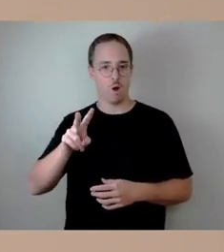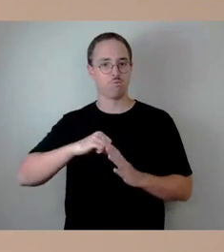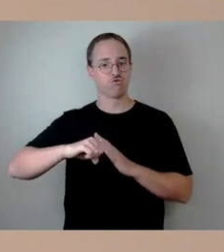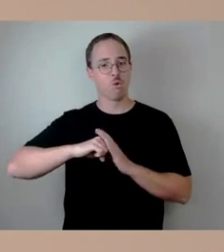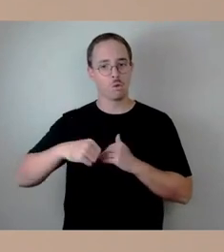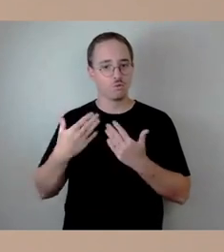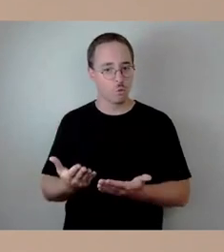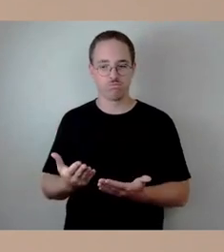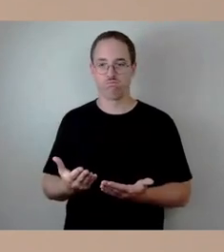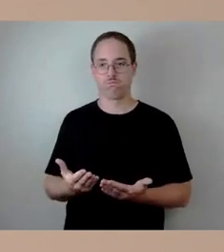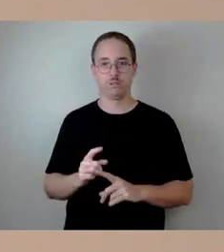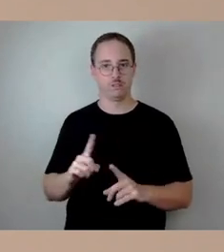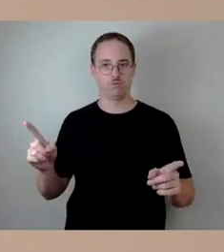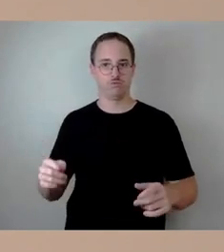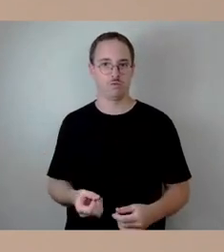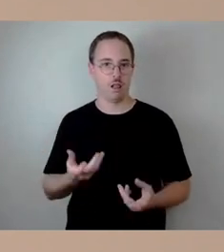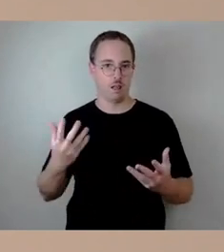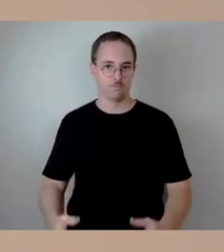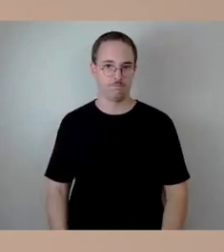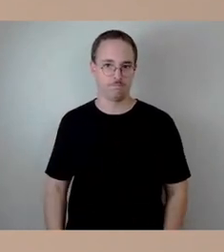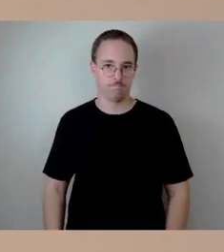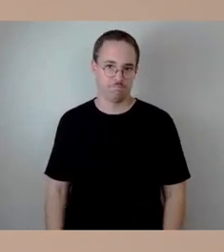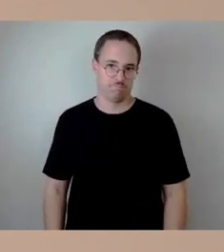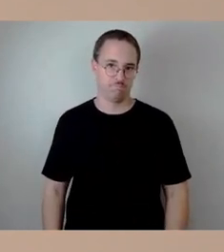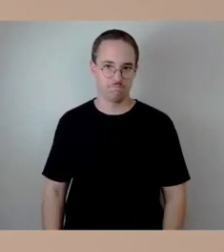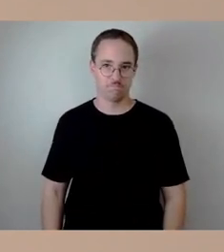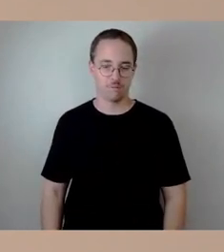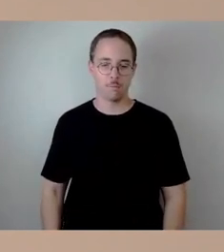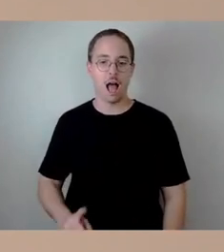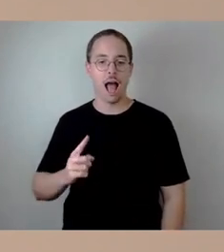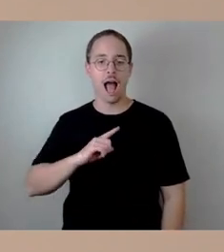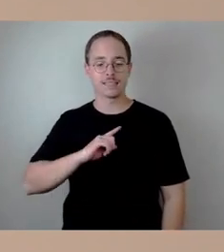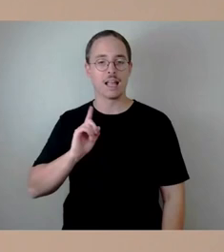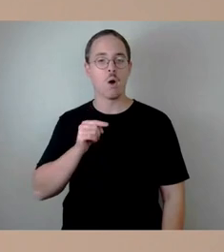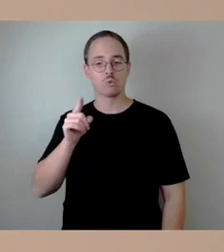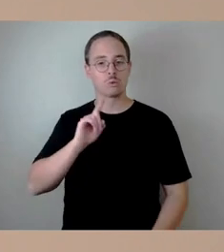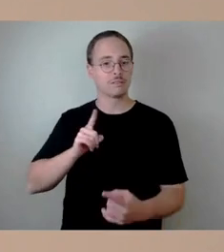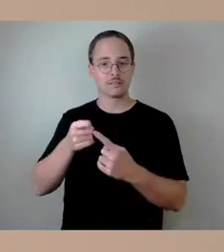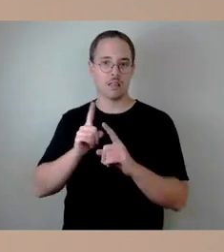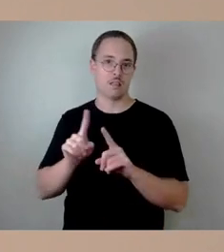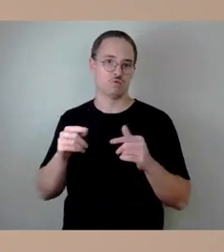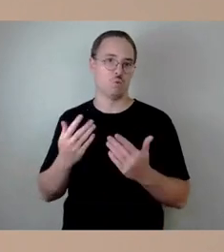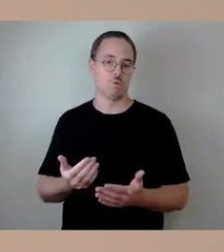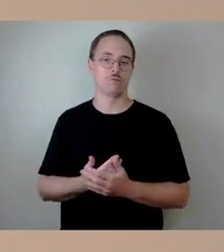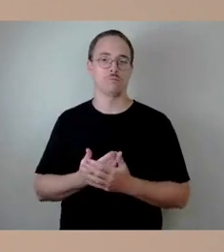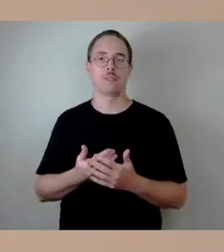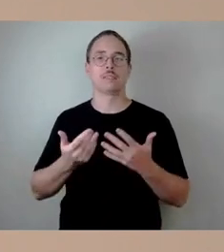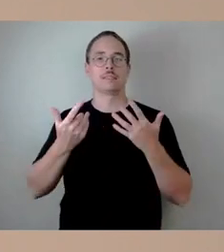erzielen wollten. Und ich finde auch die Zahl, dass 70 bis 130 durchfahrende Kfz